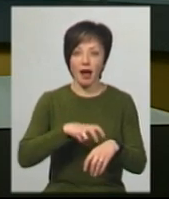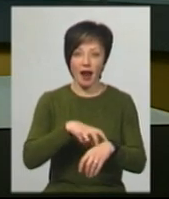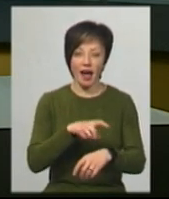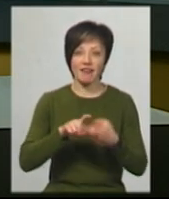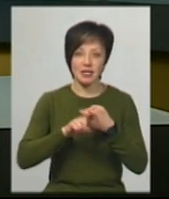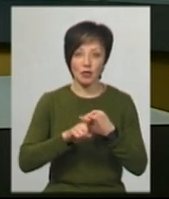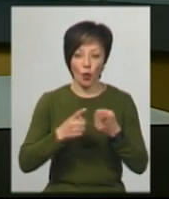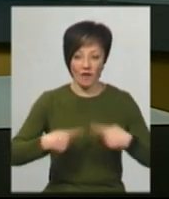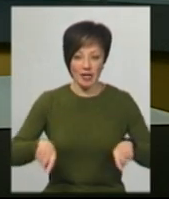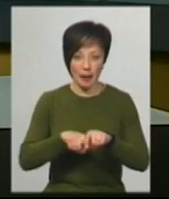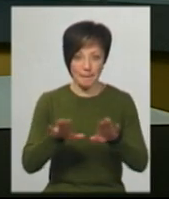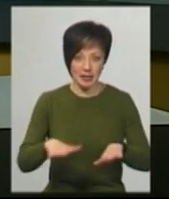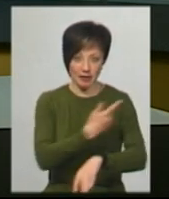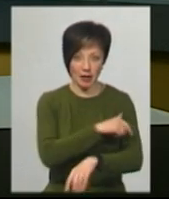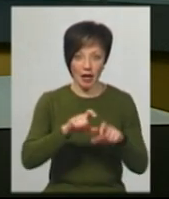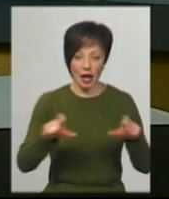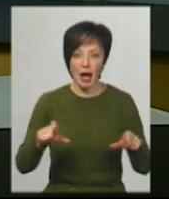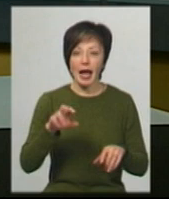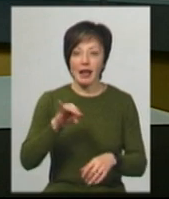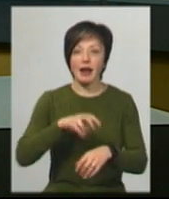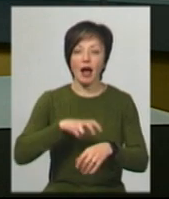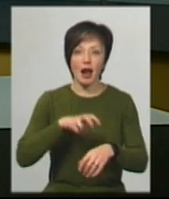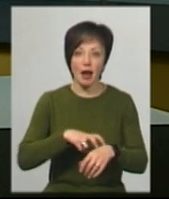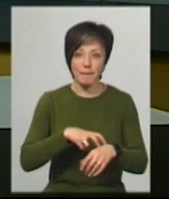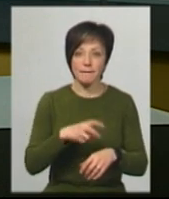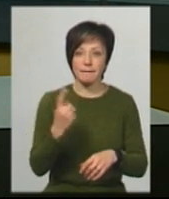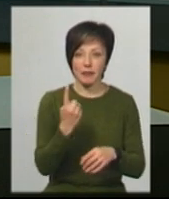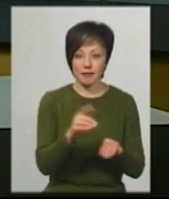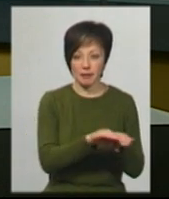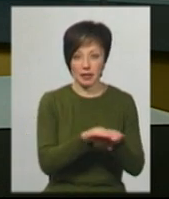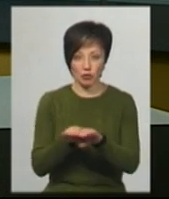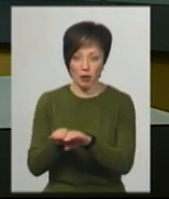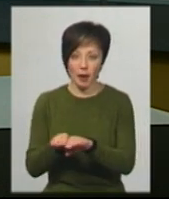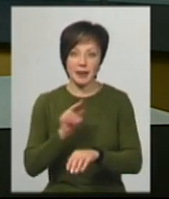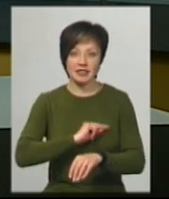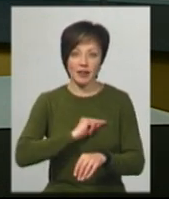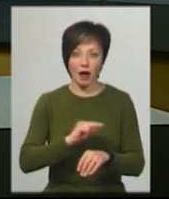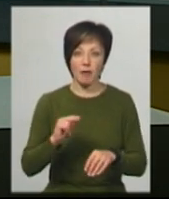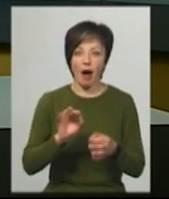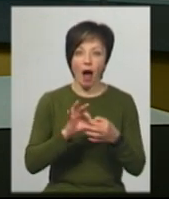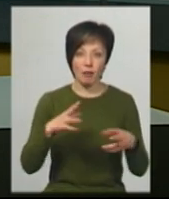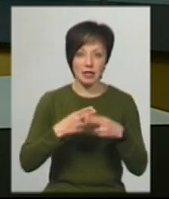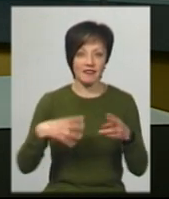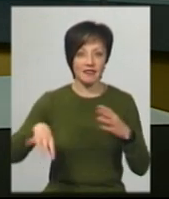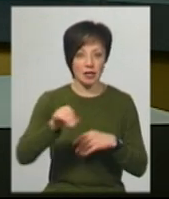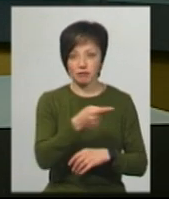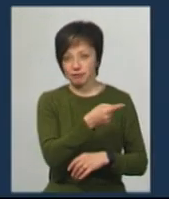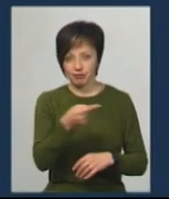місцевої лікарні та медикам ПМСД, працівникам Хмельницької атомної станції. Аналізи в усіх негативні.